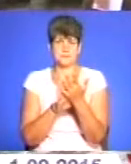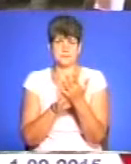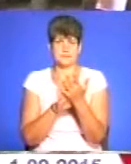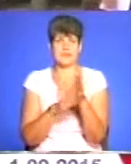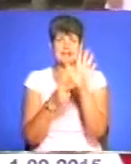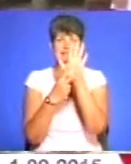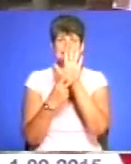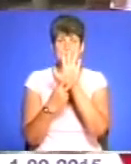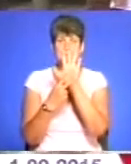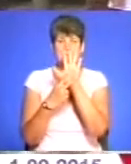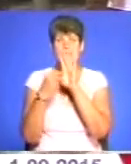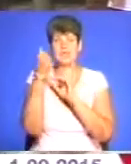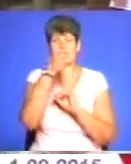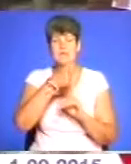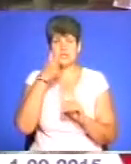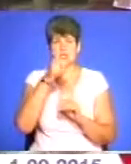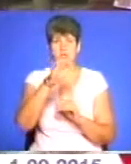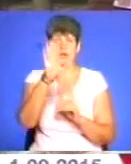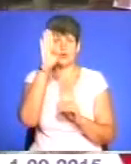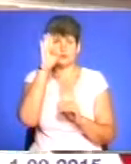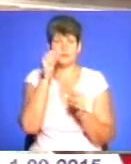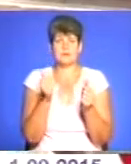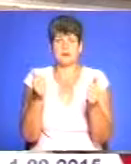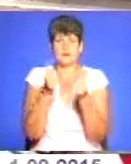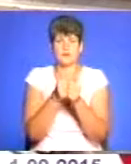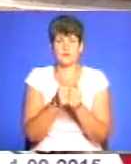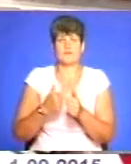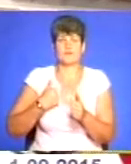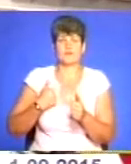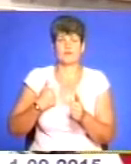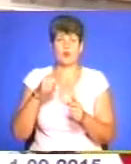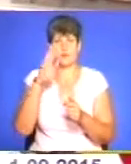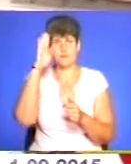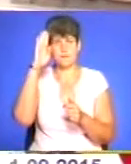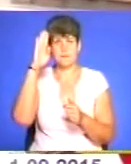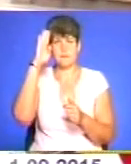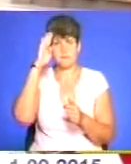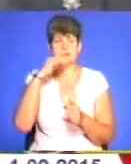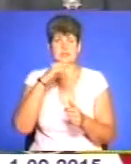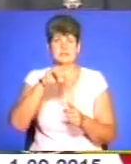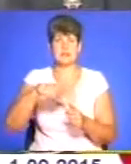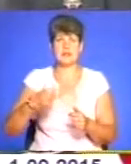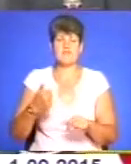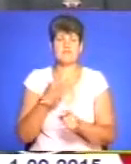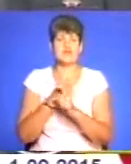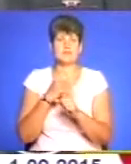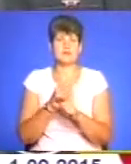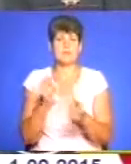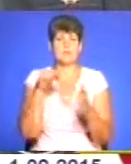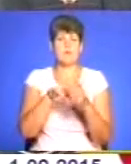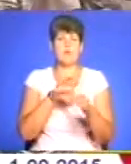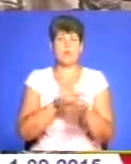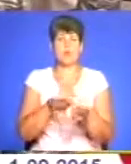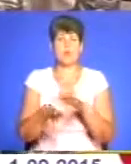Семирічний Славко пристав до військових, коли загубився. Його батька мобілізували до австрійської армії, де він потрапив у полон.